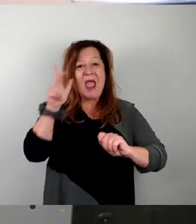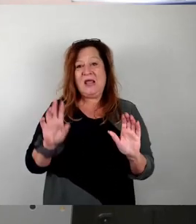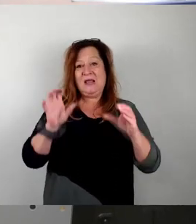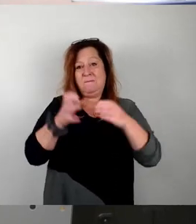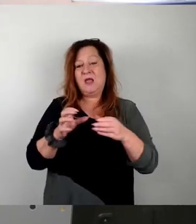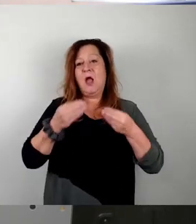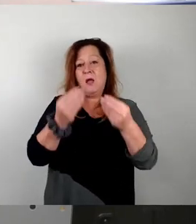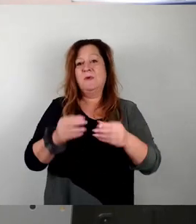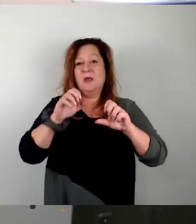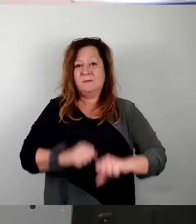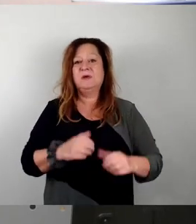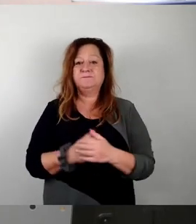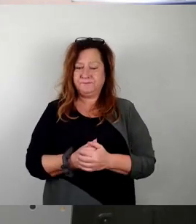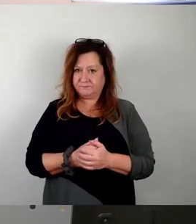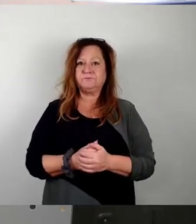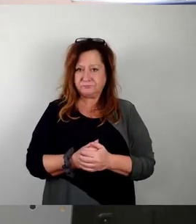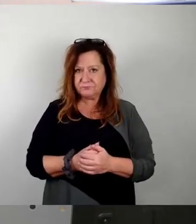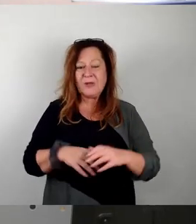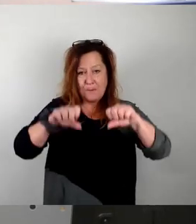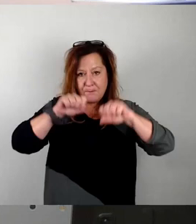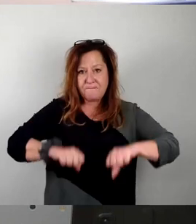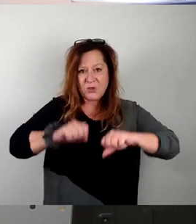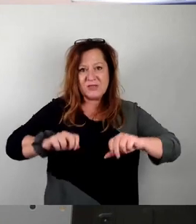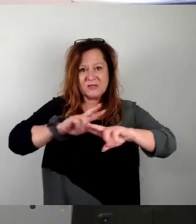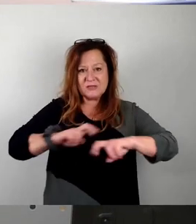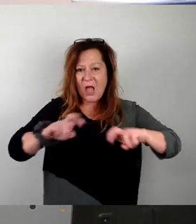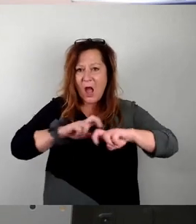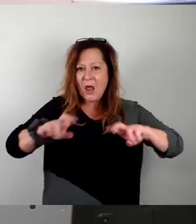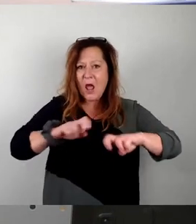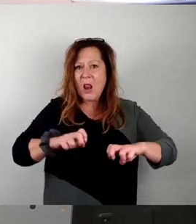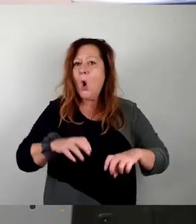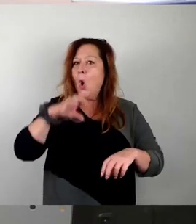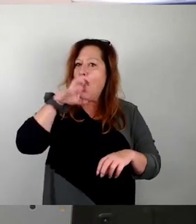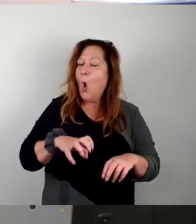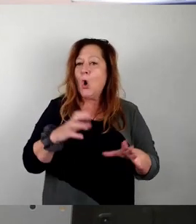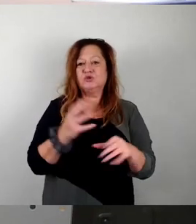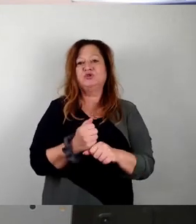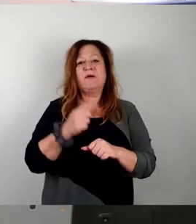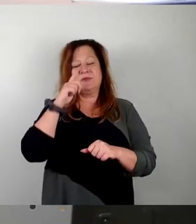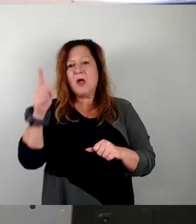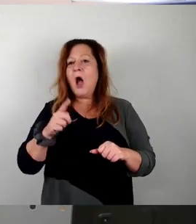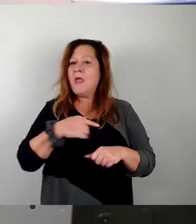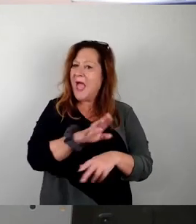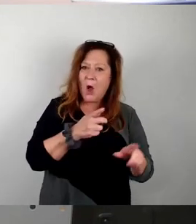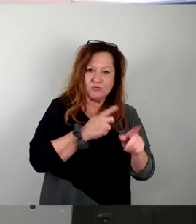So, diese Potenzialanalyse, die ist dann natürlich durch alle Stadtbezirksbeiräte und Ortschaftsräte gegangen und auch in den Ausschüssen wurde sie vorgestellt. Und dann ist genau das passiert,